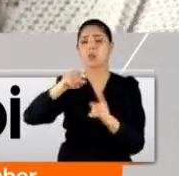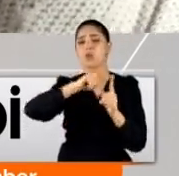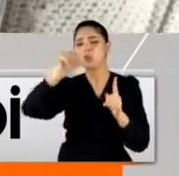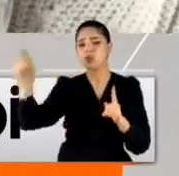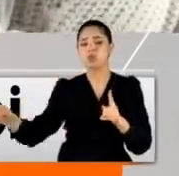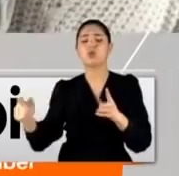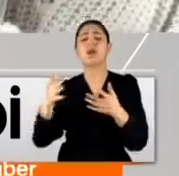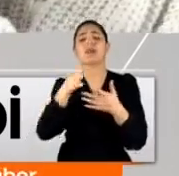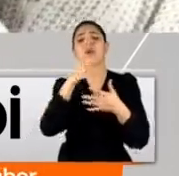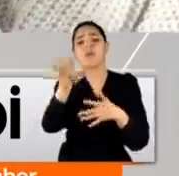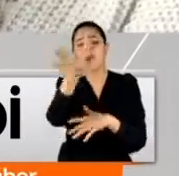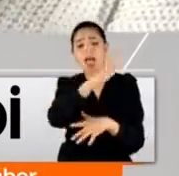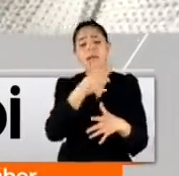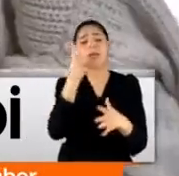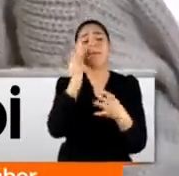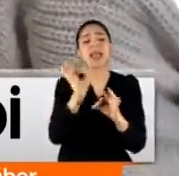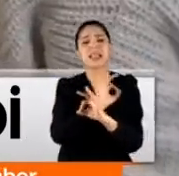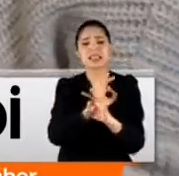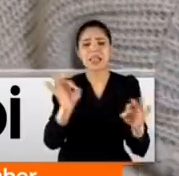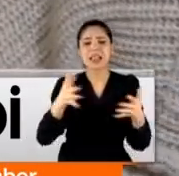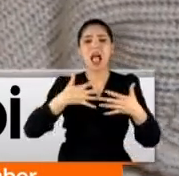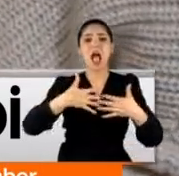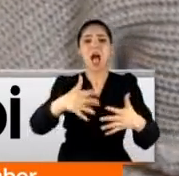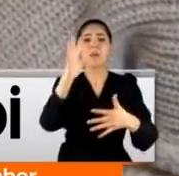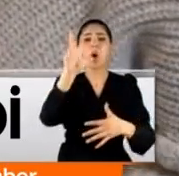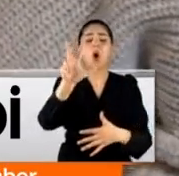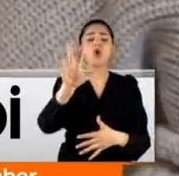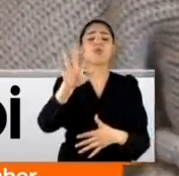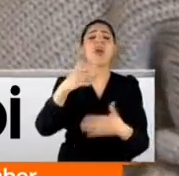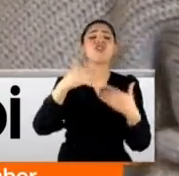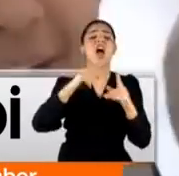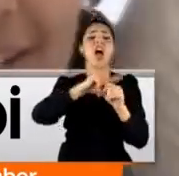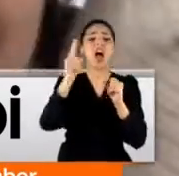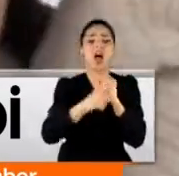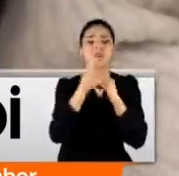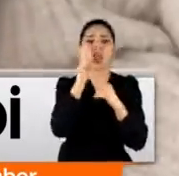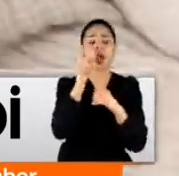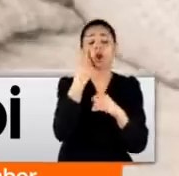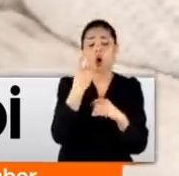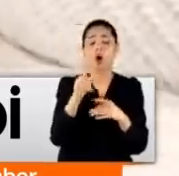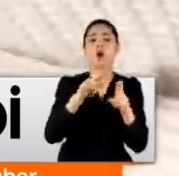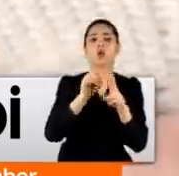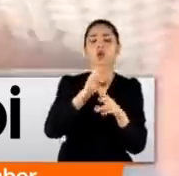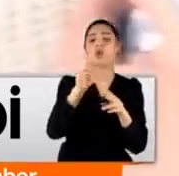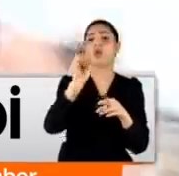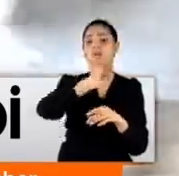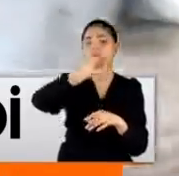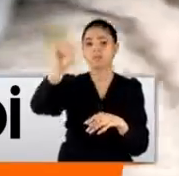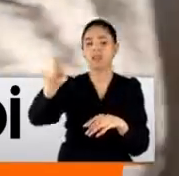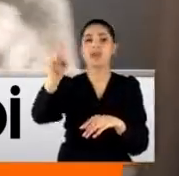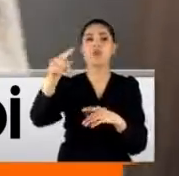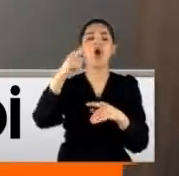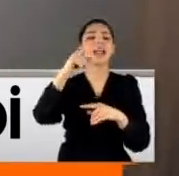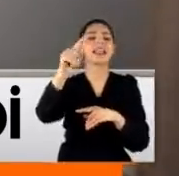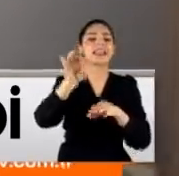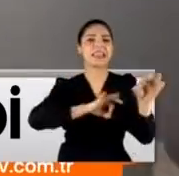süreceğini falan hepsi bir belirsizlikti. Hamileliğinin 35. haftasında koronavirüse yakalandı. Testi negatife döndükten 3